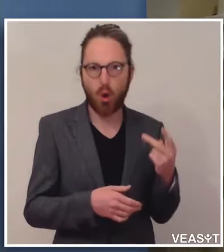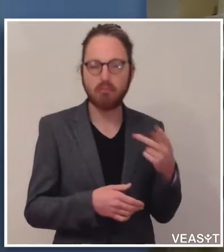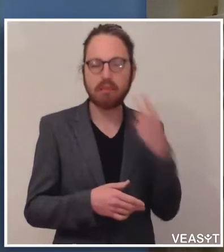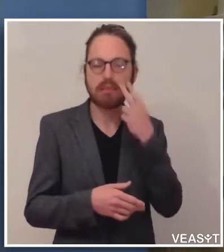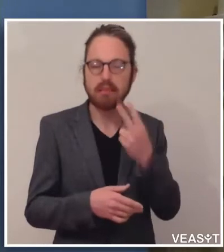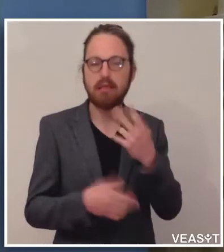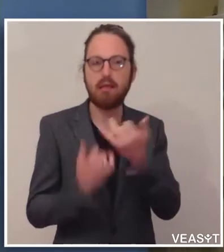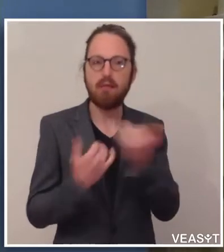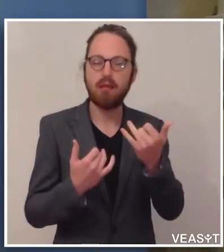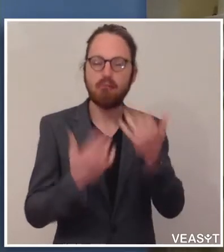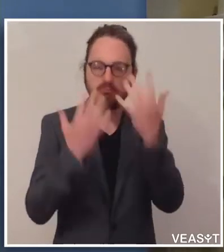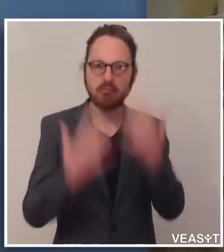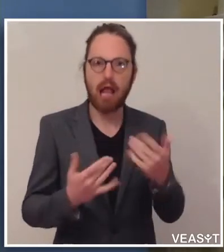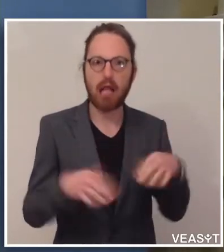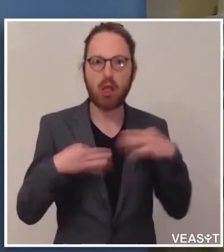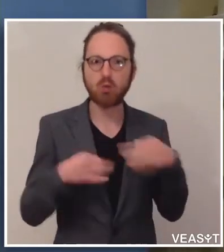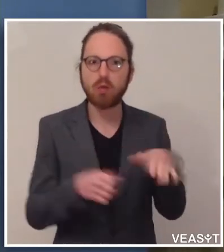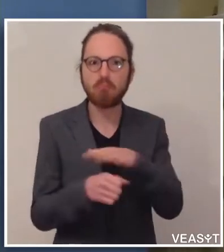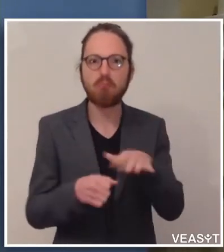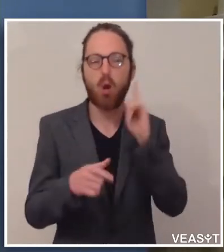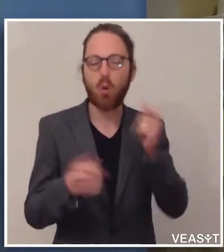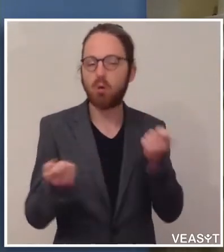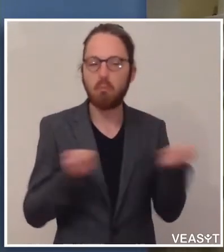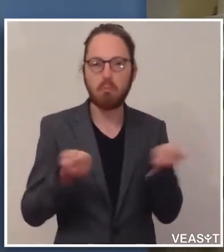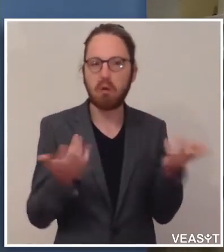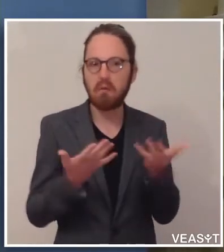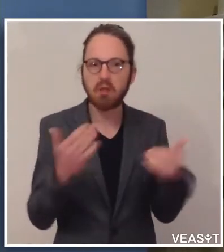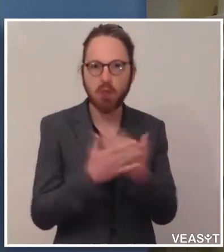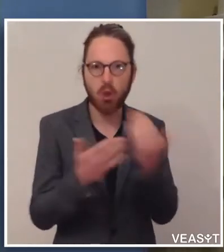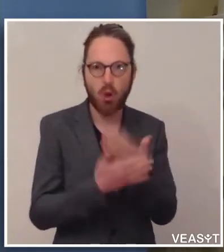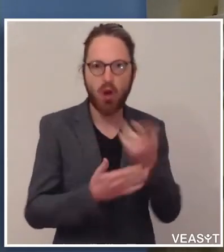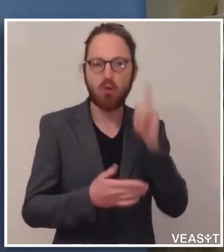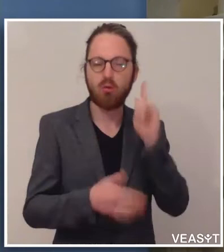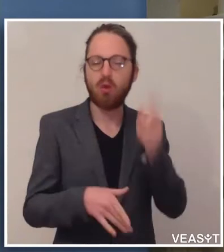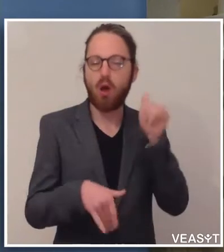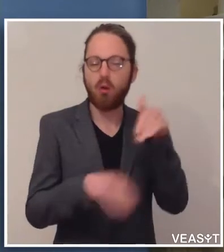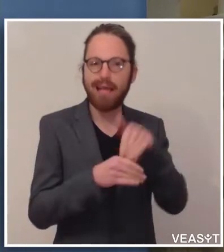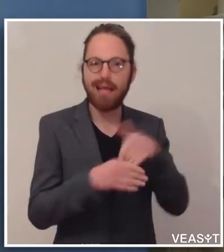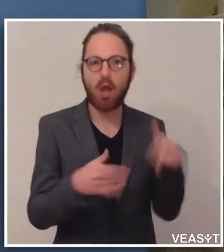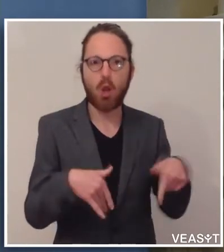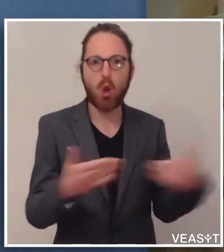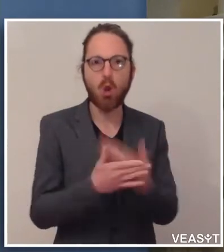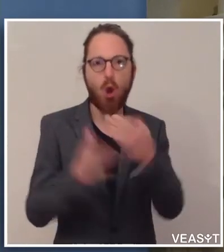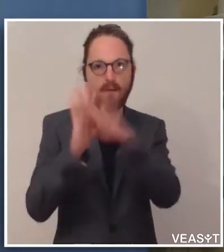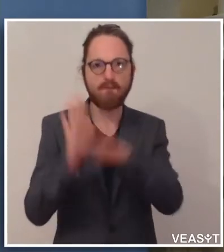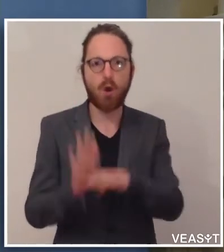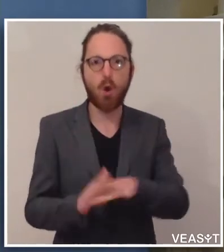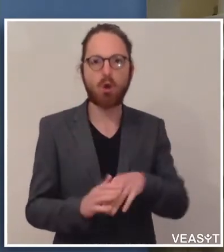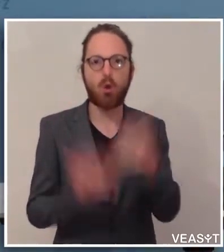das heutige politische Geschehen und sicher auch auf die Inhalte der heutigen neuen Verordnung Nummer 21. Bitte sehr.